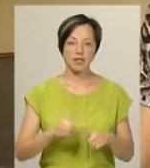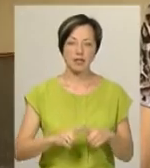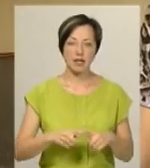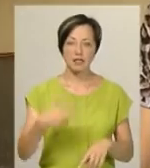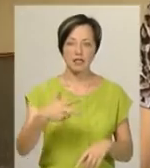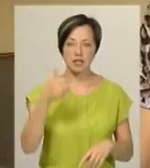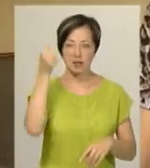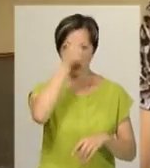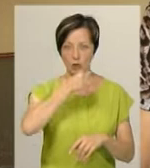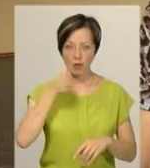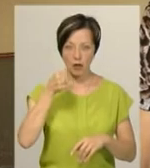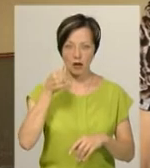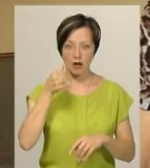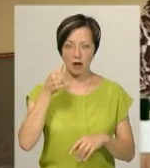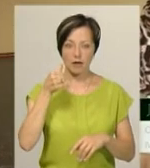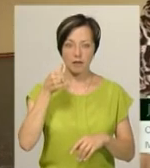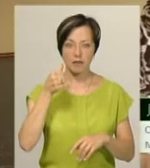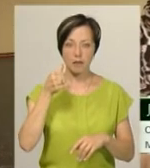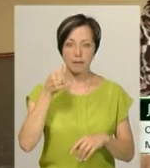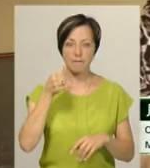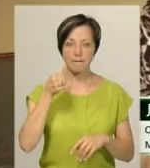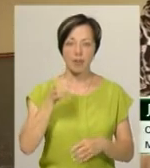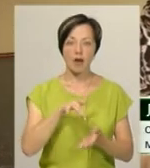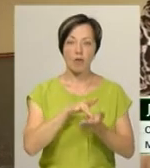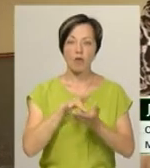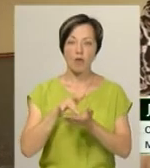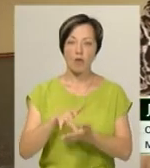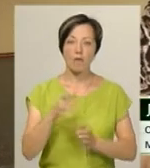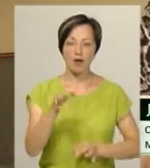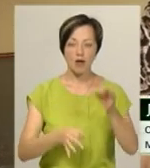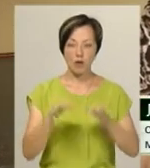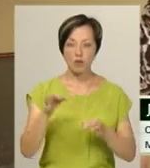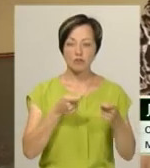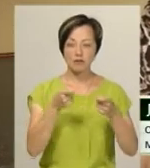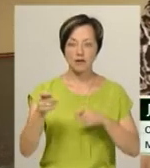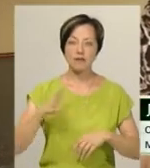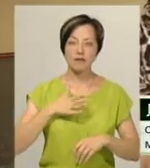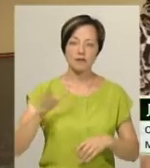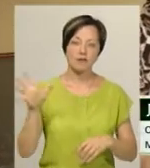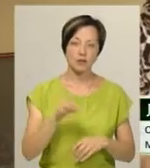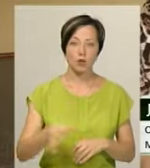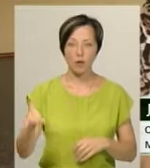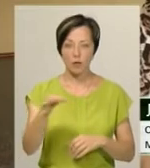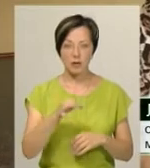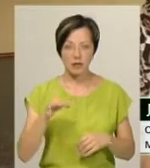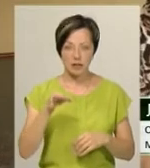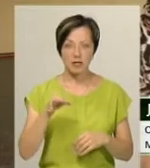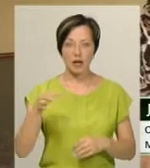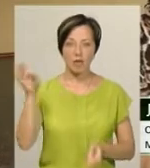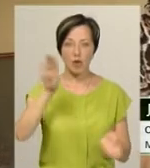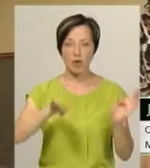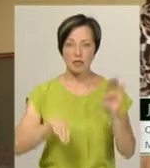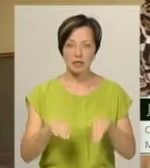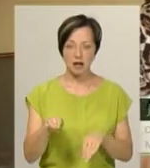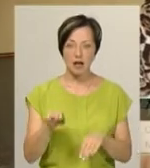років походів в природу, це поїздки по всій нашій Хмельниччині, це і по скалах,